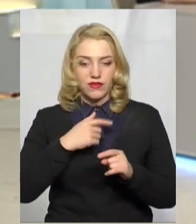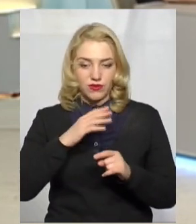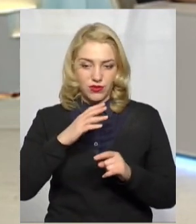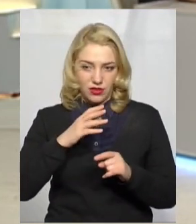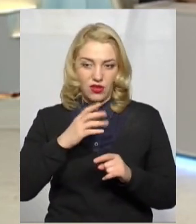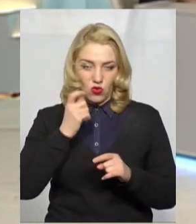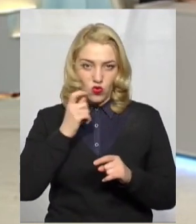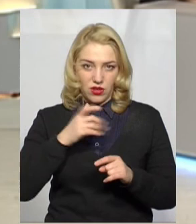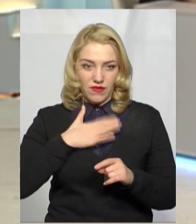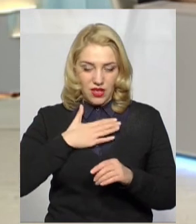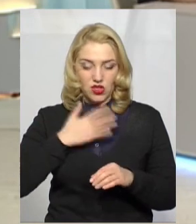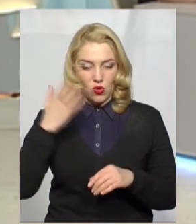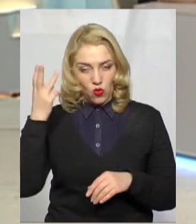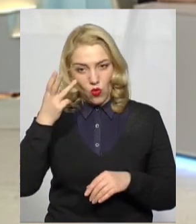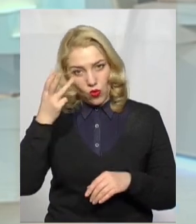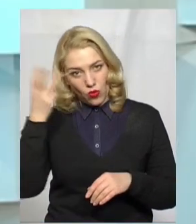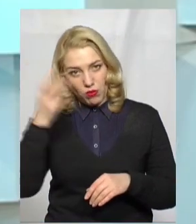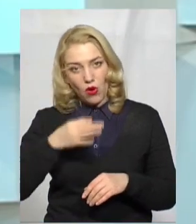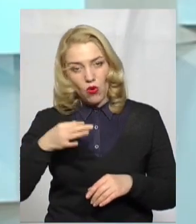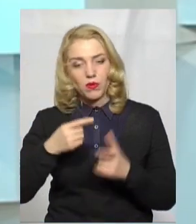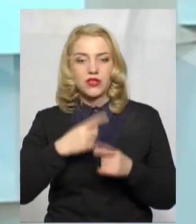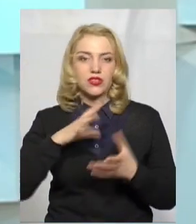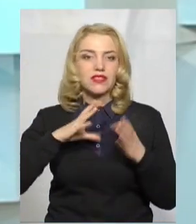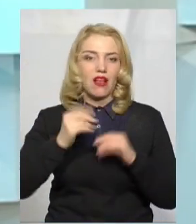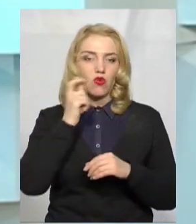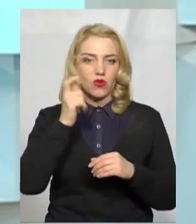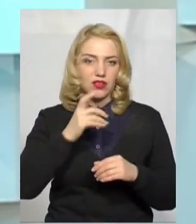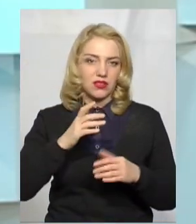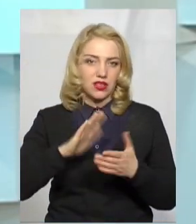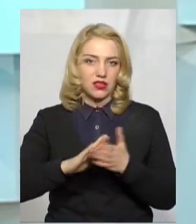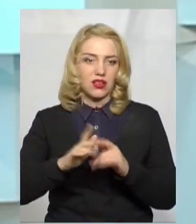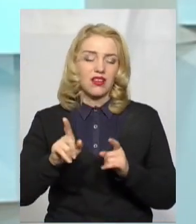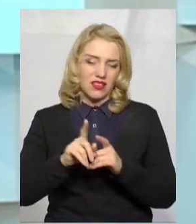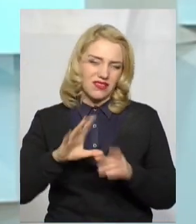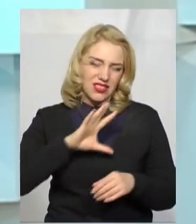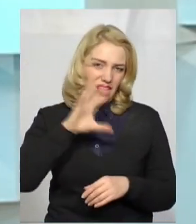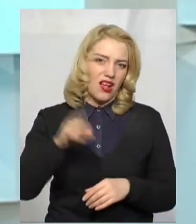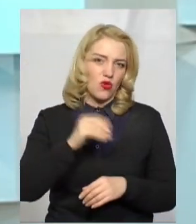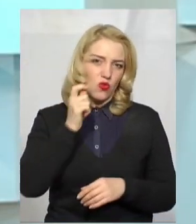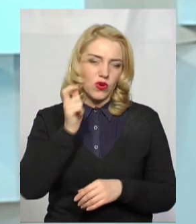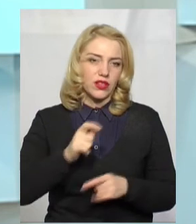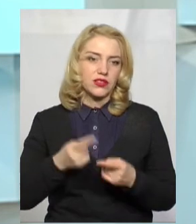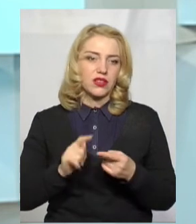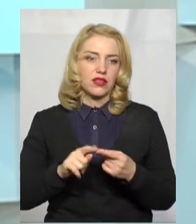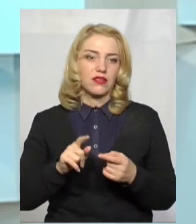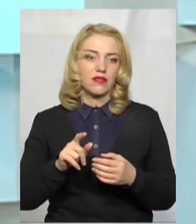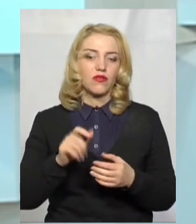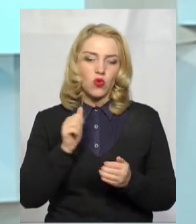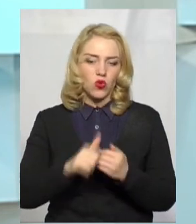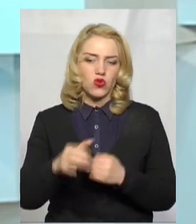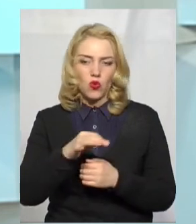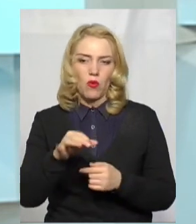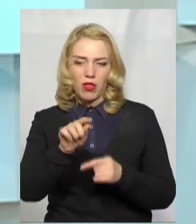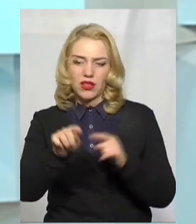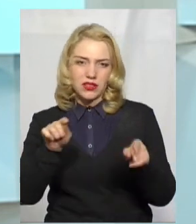загальноукраїнська, в принципі, практика. Ну, всюди, в кожній області, фактично, є